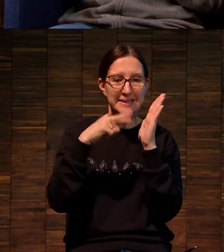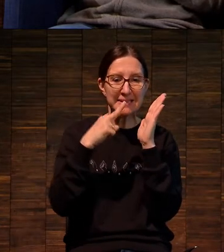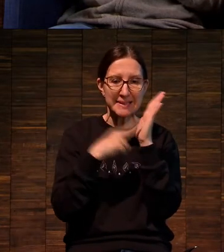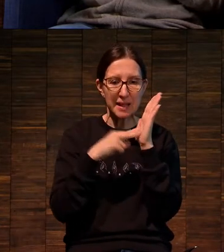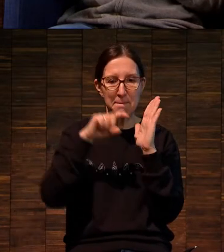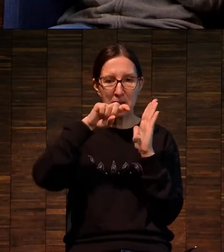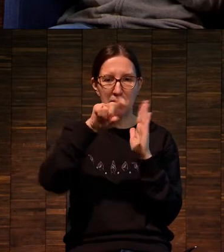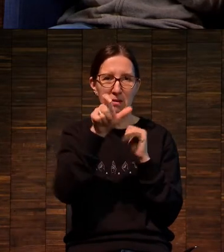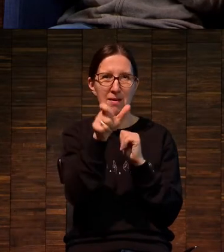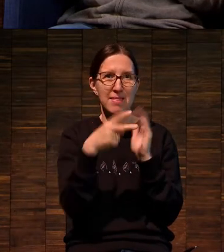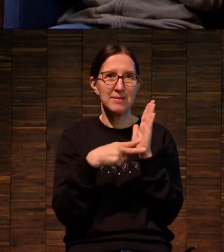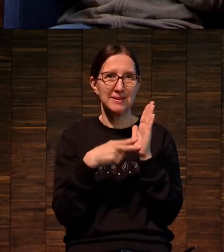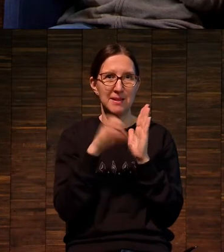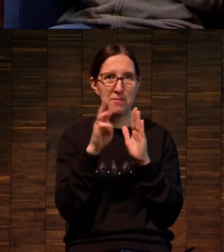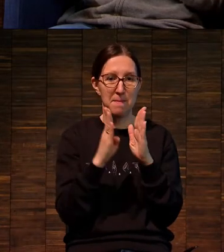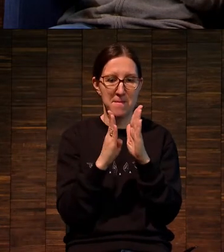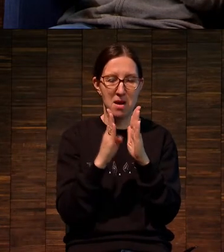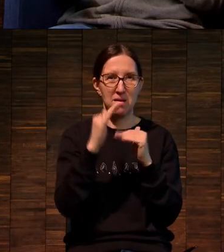сантиметров, он маленький.